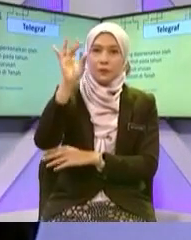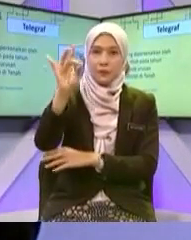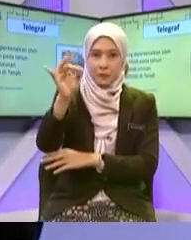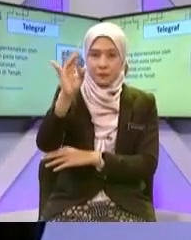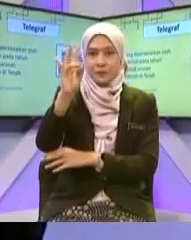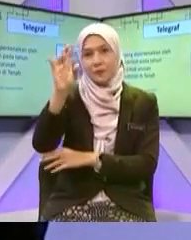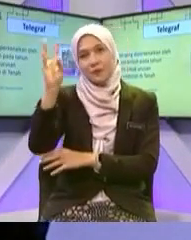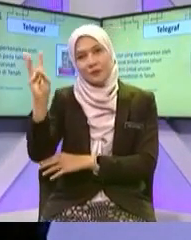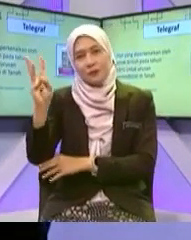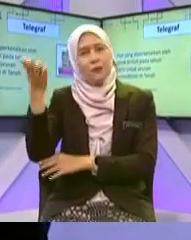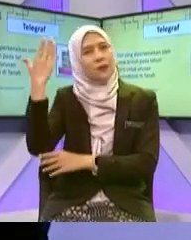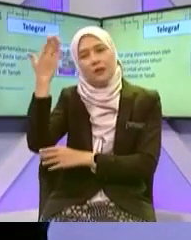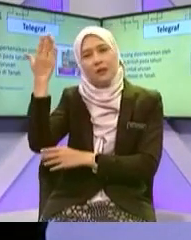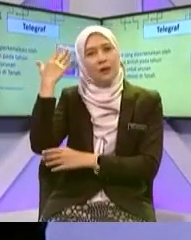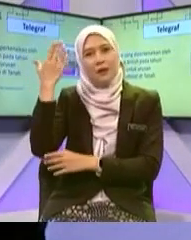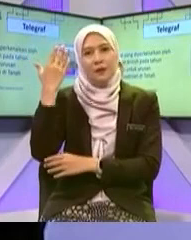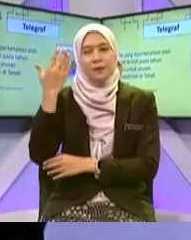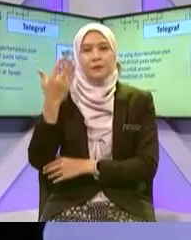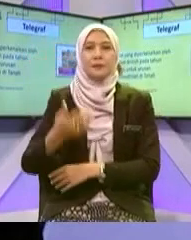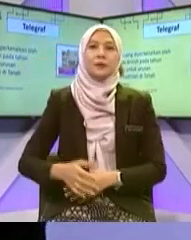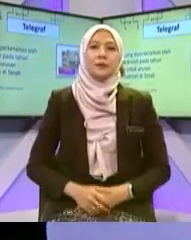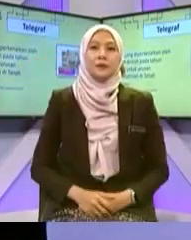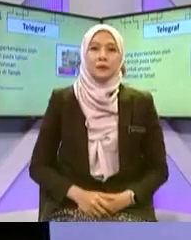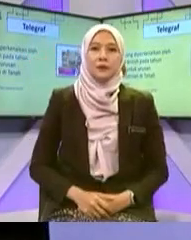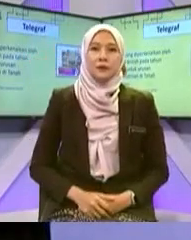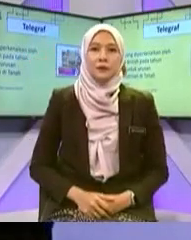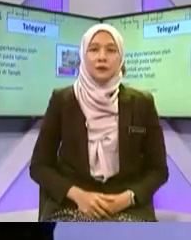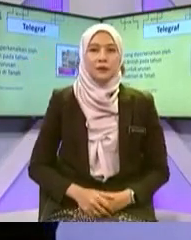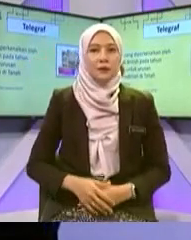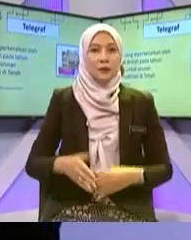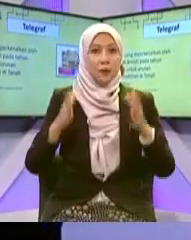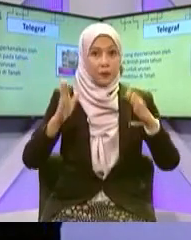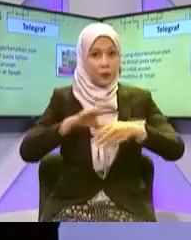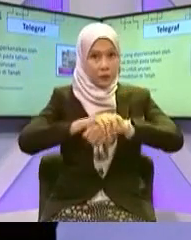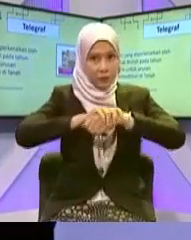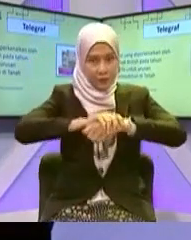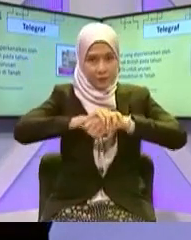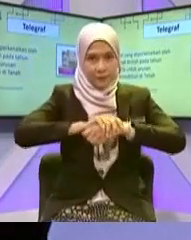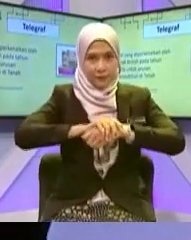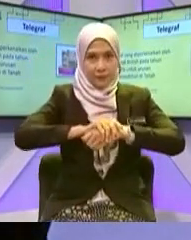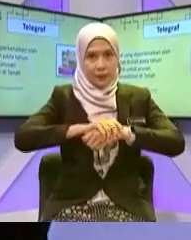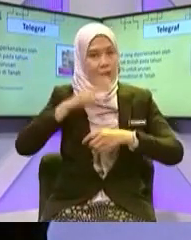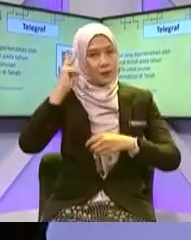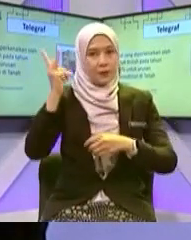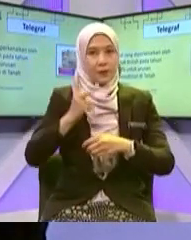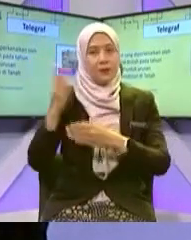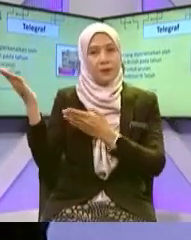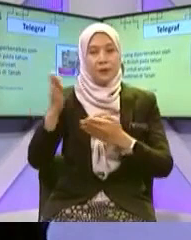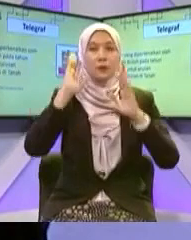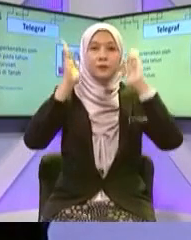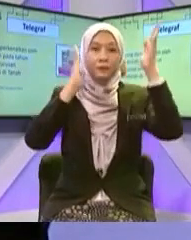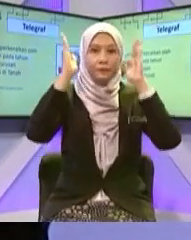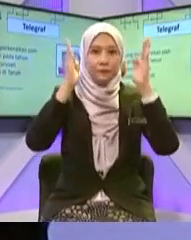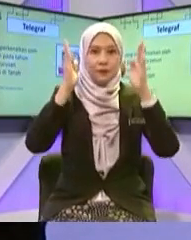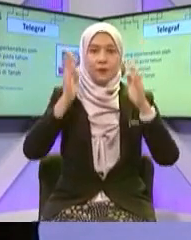Dah lama Inilah rupa dia Alat telekomunikasi Modern lah Yang diperkenalkan Okey Kalau yang macam kita Masyarakat Melayu Kita